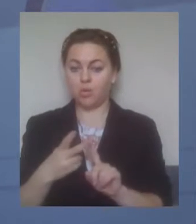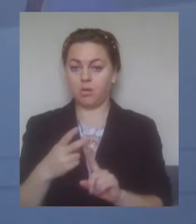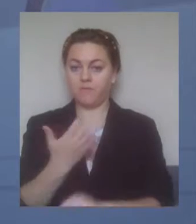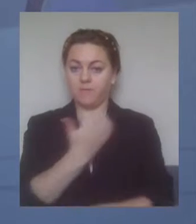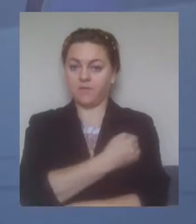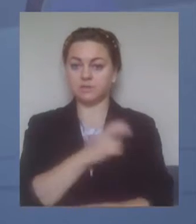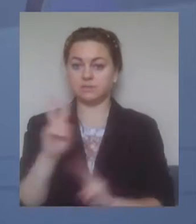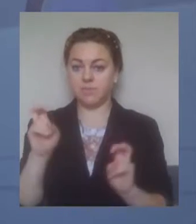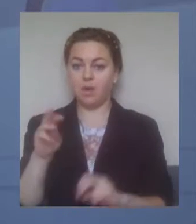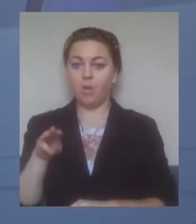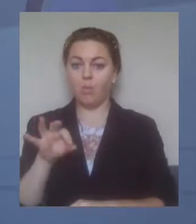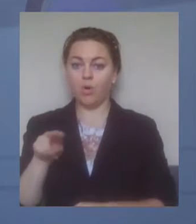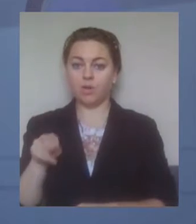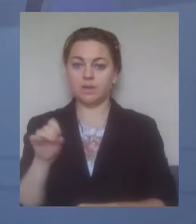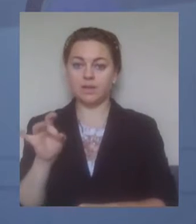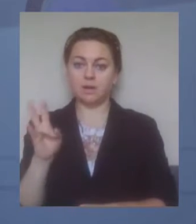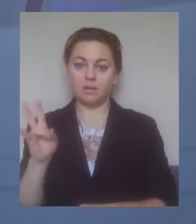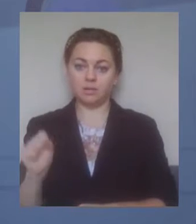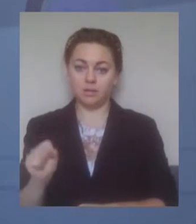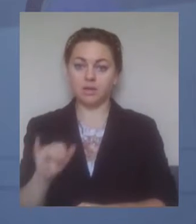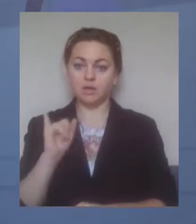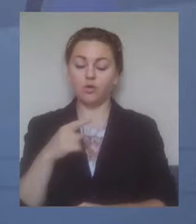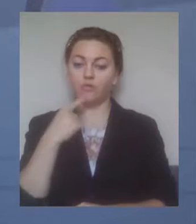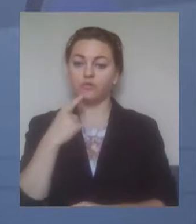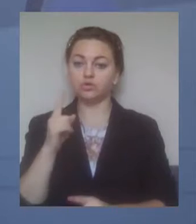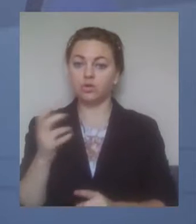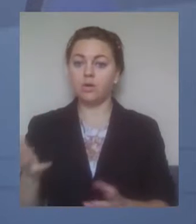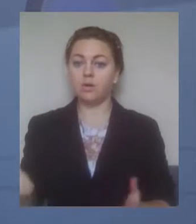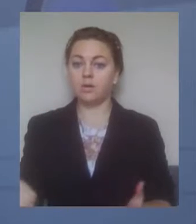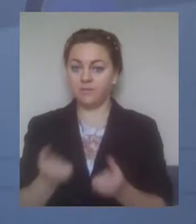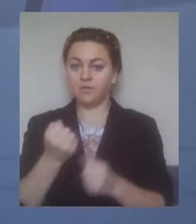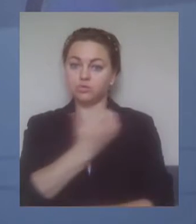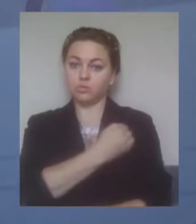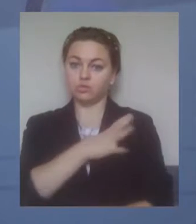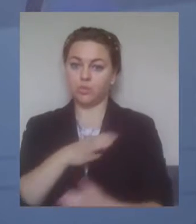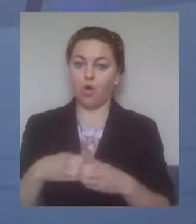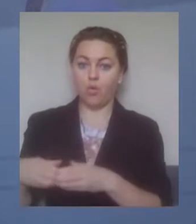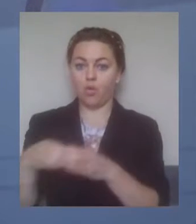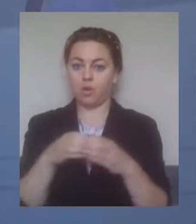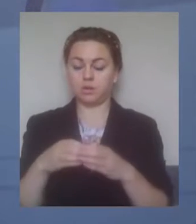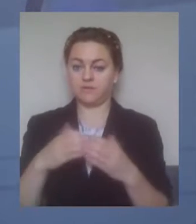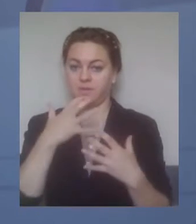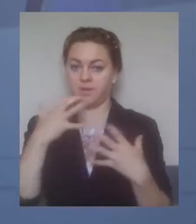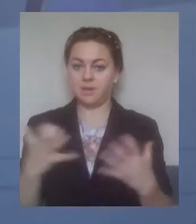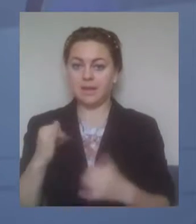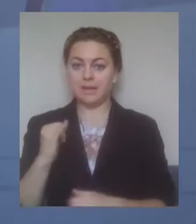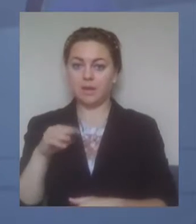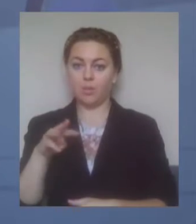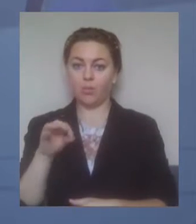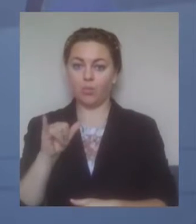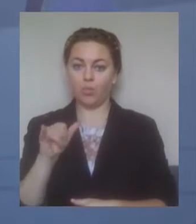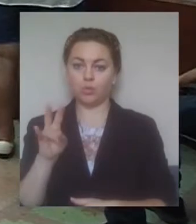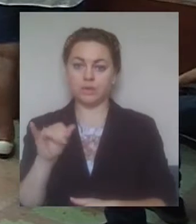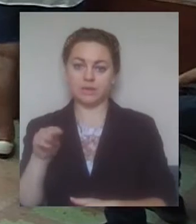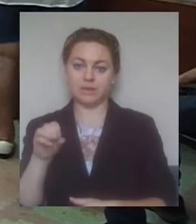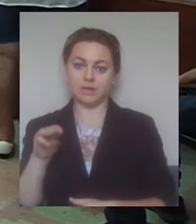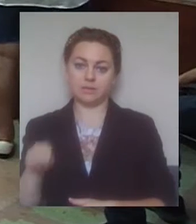розповіла речниця відомства Марина Мартиненко. Та додала, рятувальники вакцинуються, аби виробити колективний імунітет. Подробиці у сюжеті.